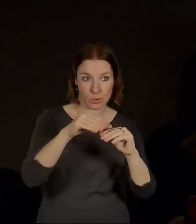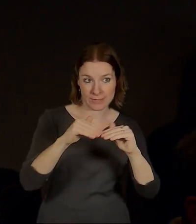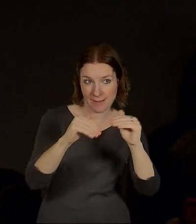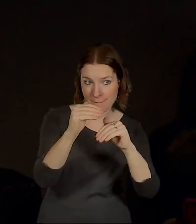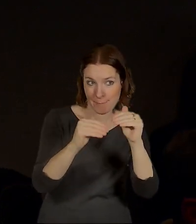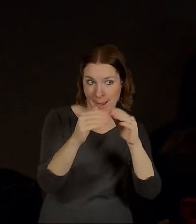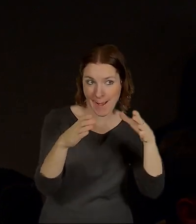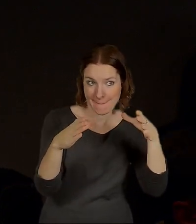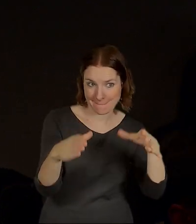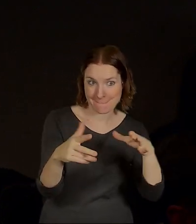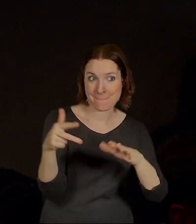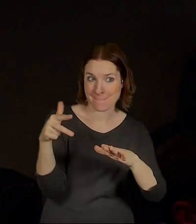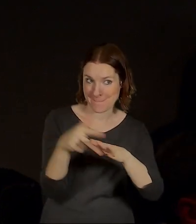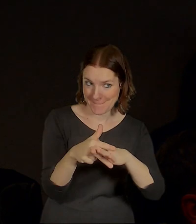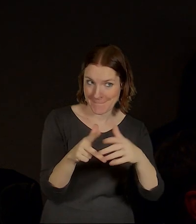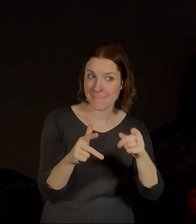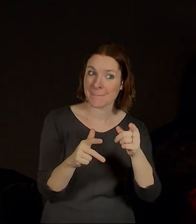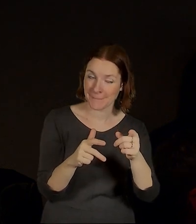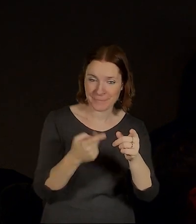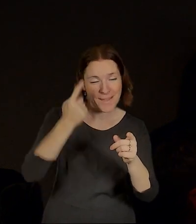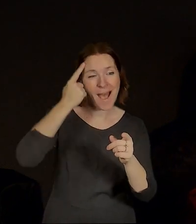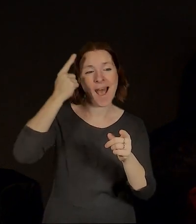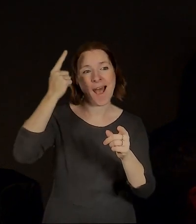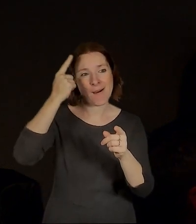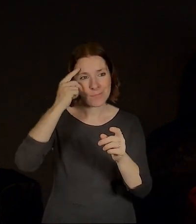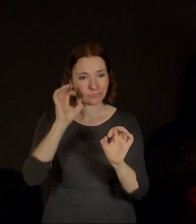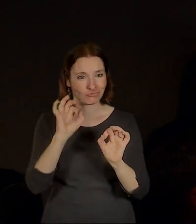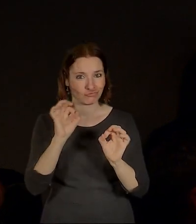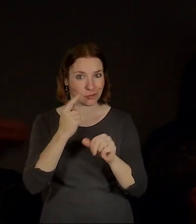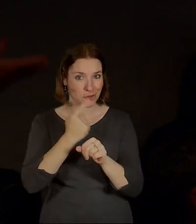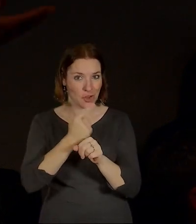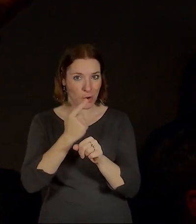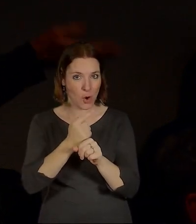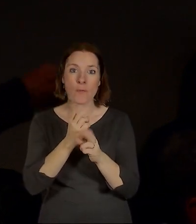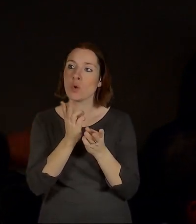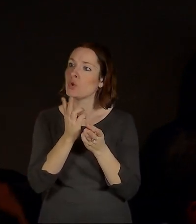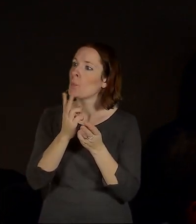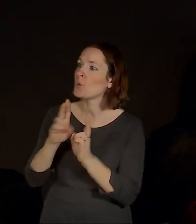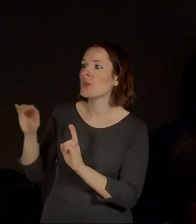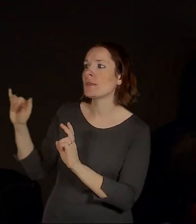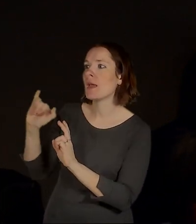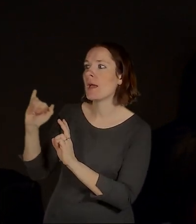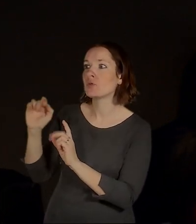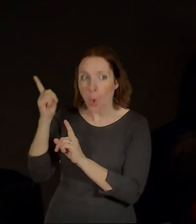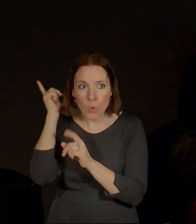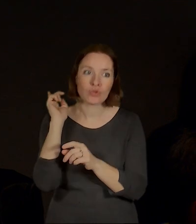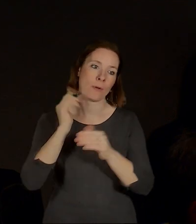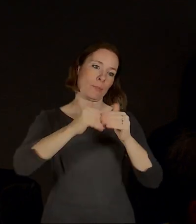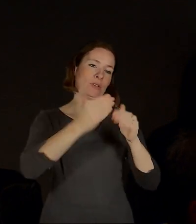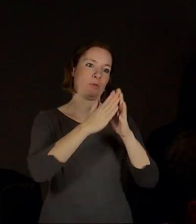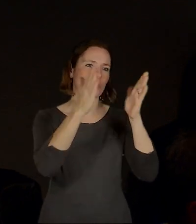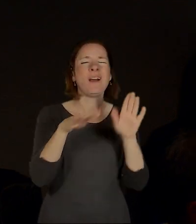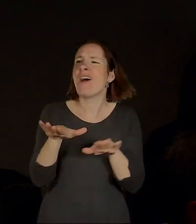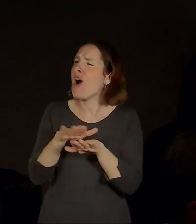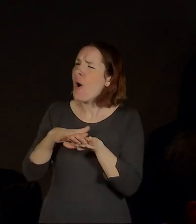stavební dvůr, tak vlastně už připravil půdu pro development a já jsem taky slyšel od Zdenka tady. Už ten